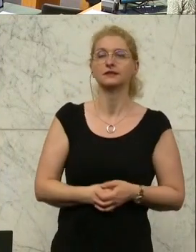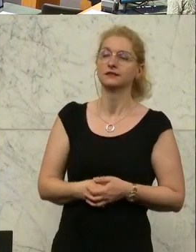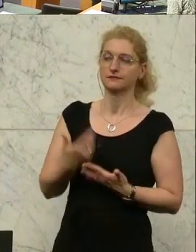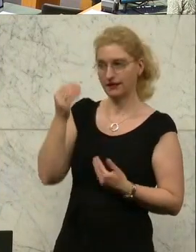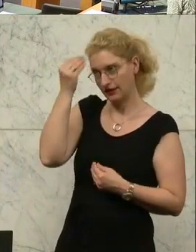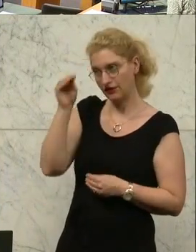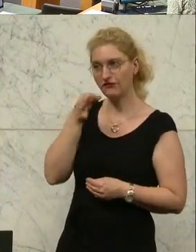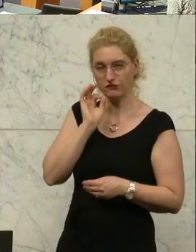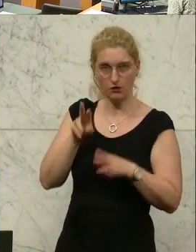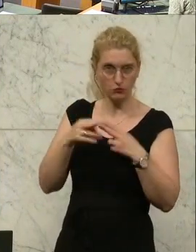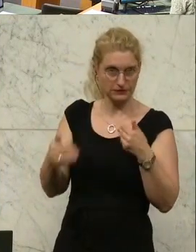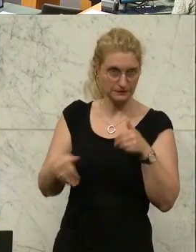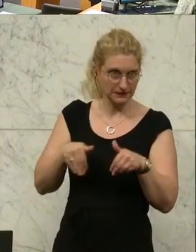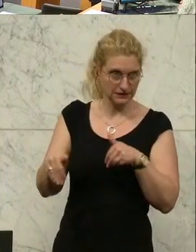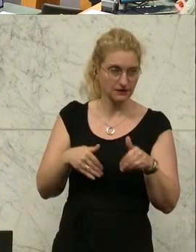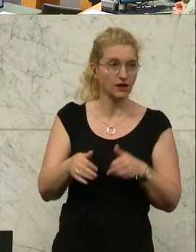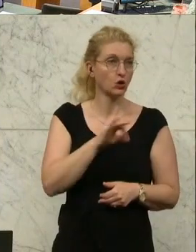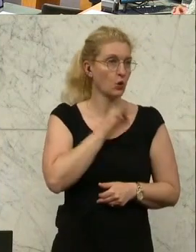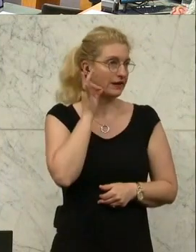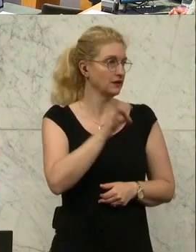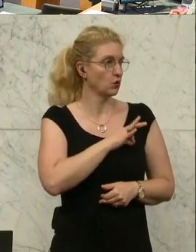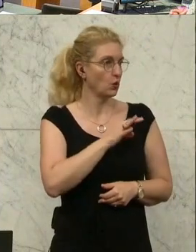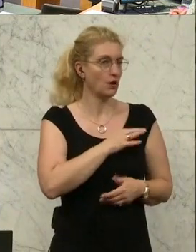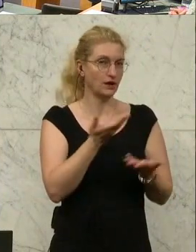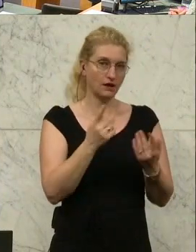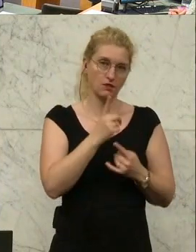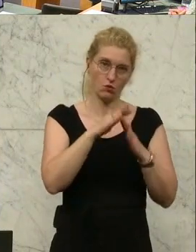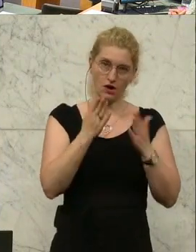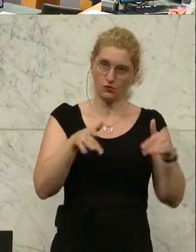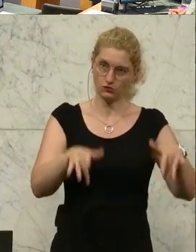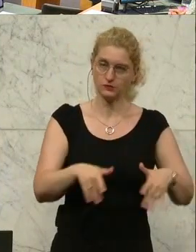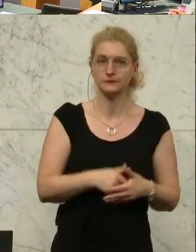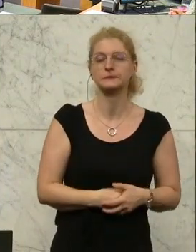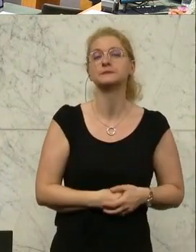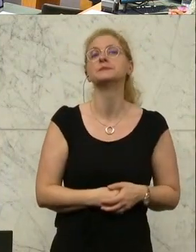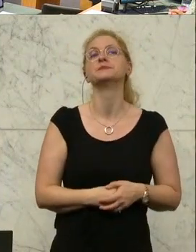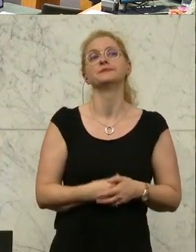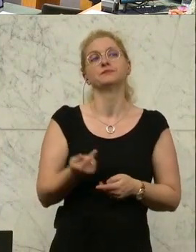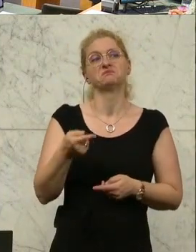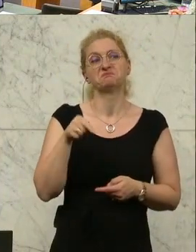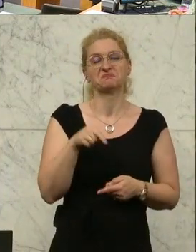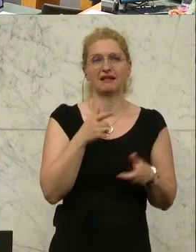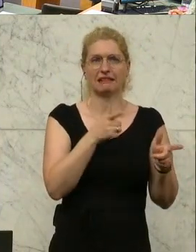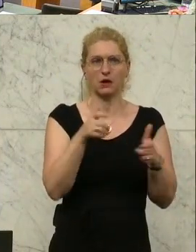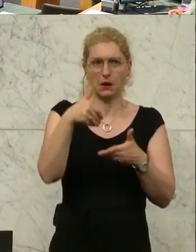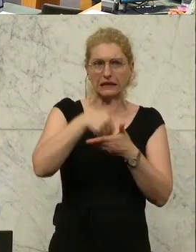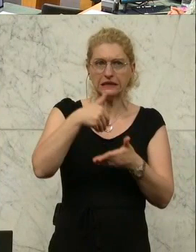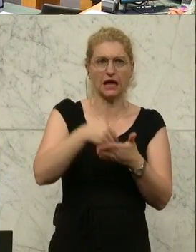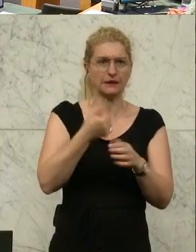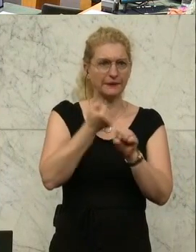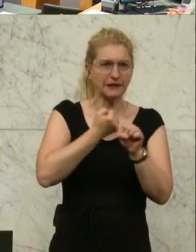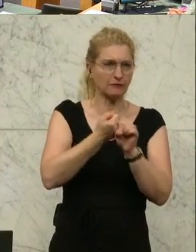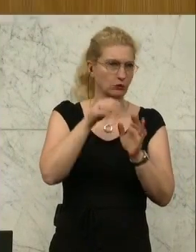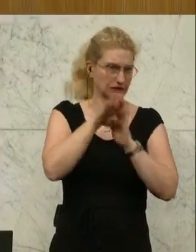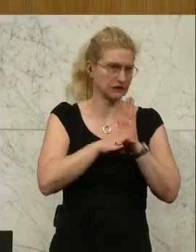Bundesministerin, geschätzte Kolleginnen und Kollegen im Hohen Haus. Wir verhandeln das Terrorinhaltebekämpfungsgesetz.